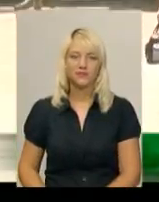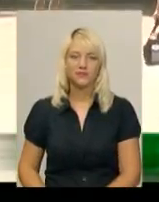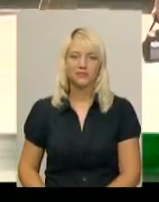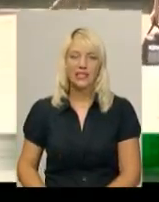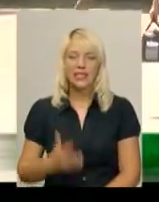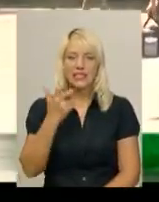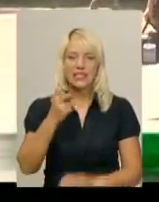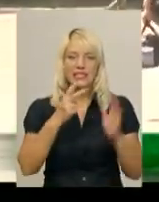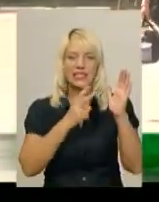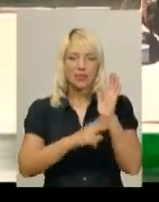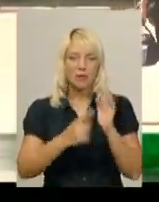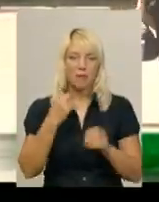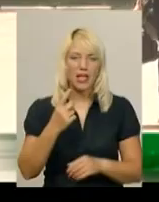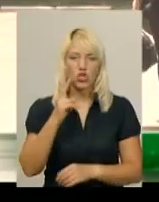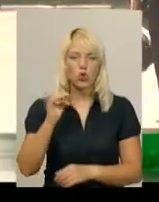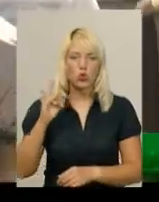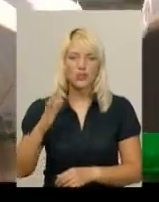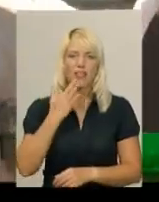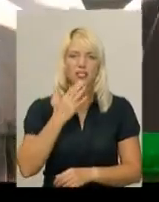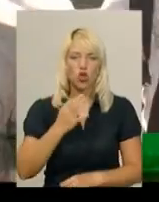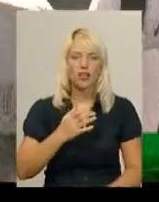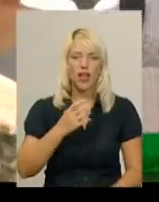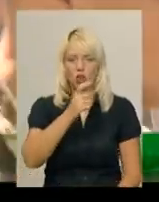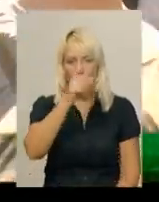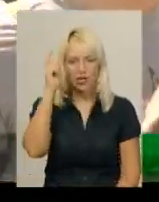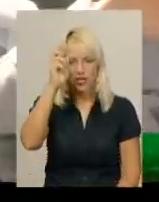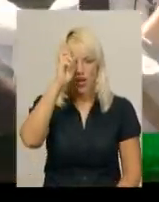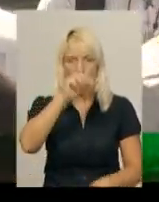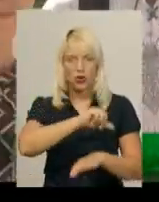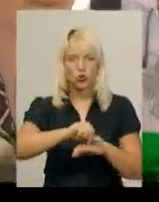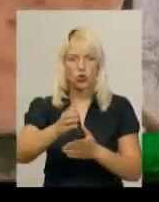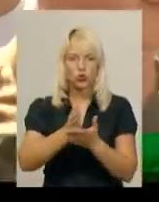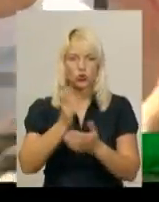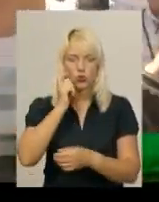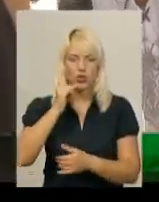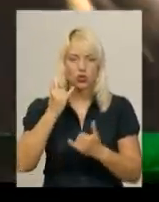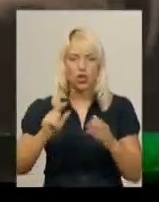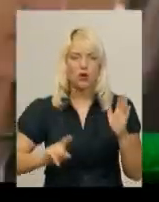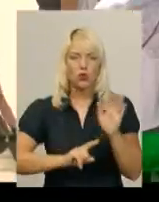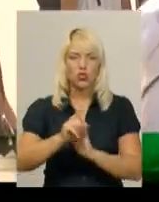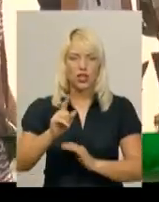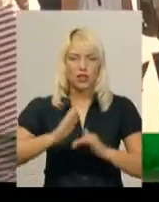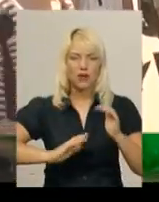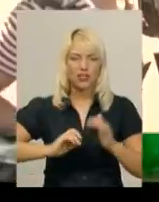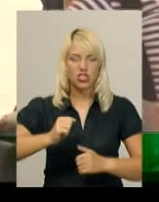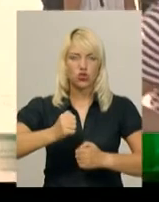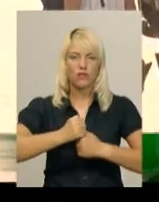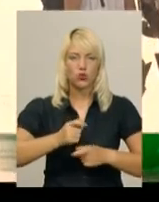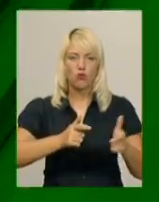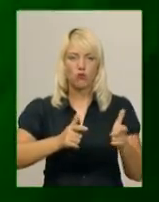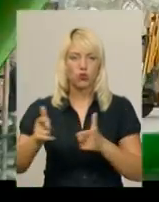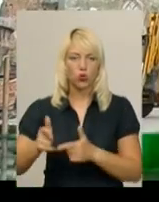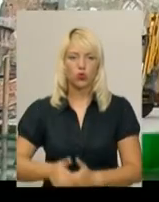370 першокурсників Національної академії Державної прикордонної служби України сьогодні розпочали практичну військову підготовку.